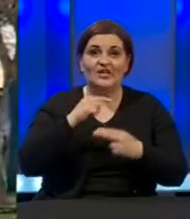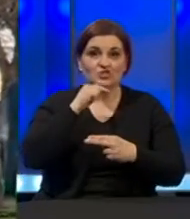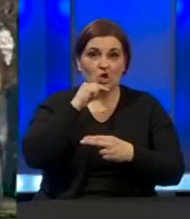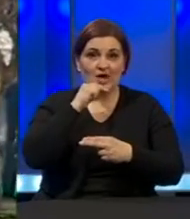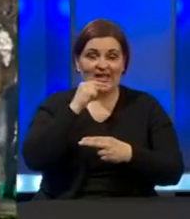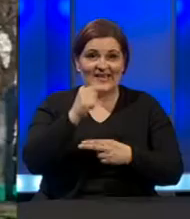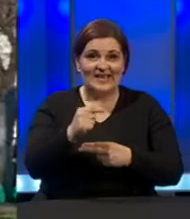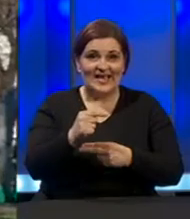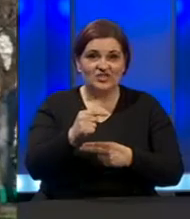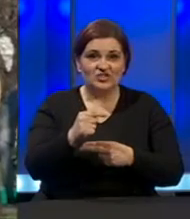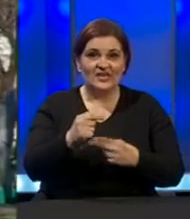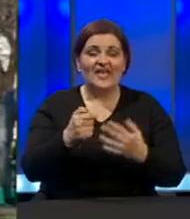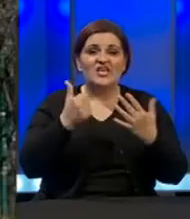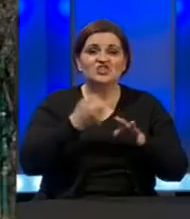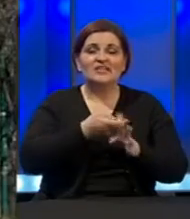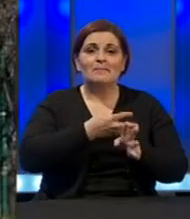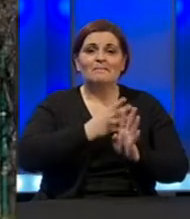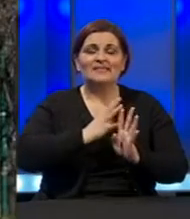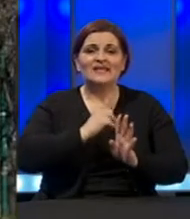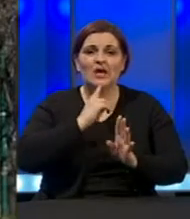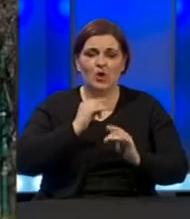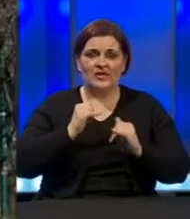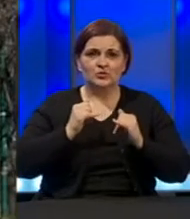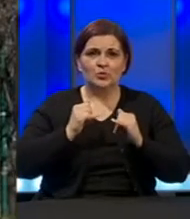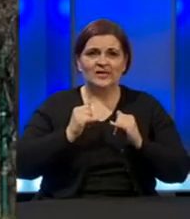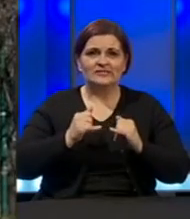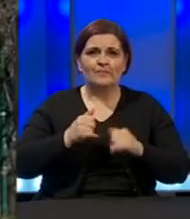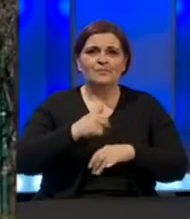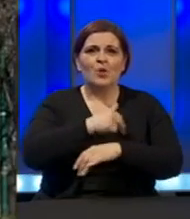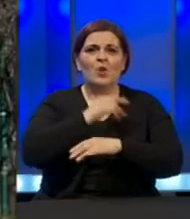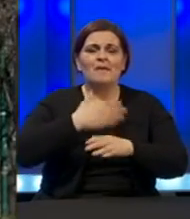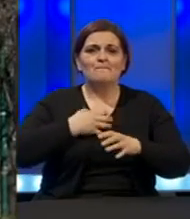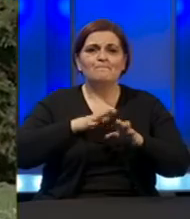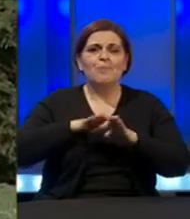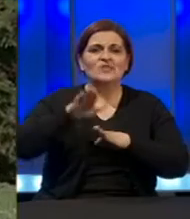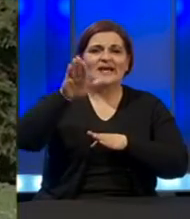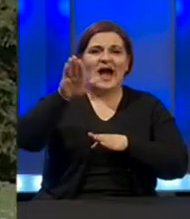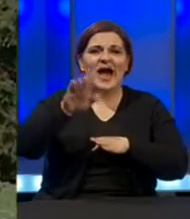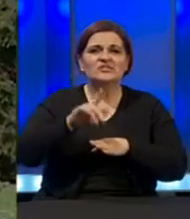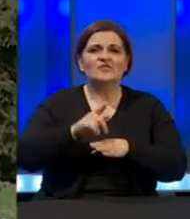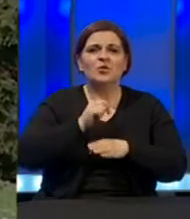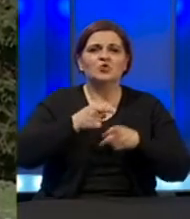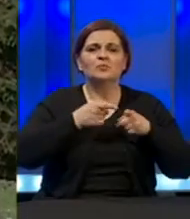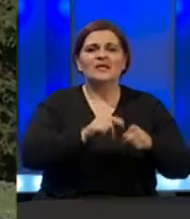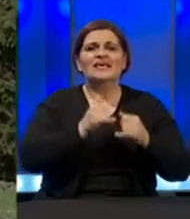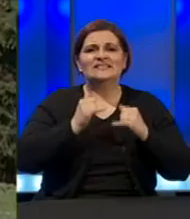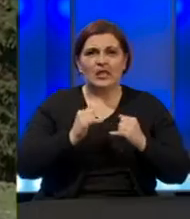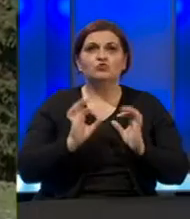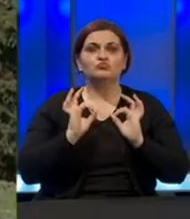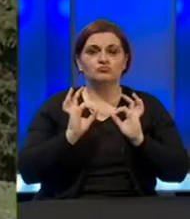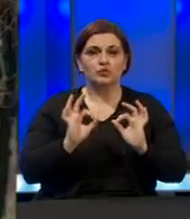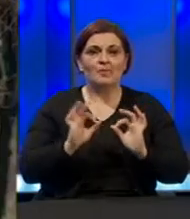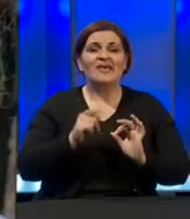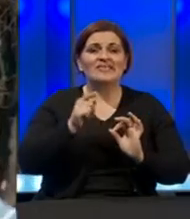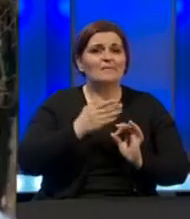jeste da su šest pacijenata koji se nalaze u klinici u Podhrastovima, koji su tamo hospitalizovani za sada u stabilnom stanju,